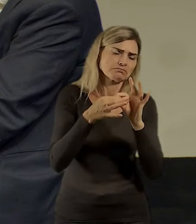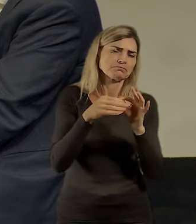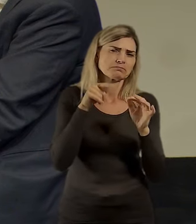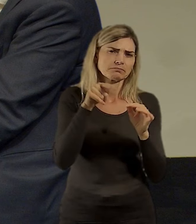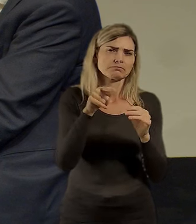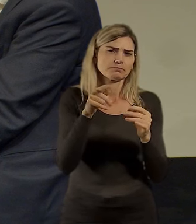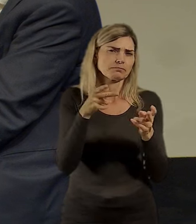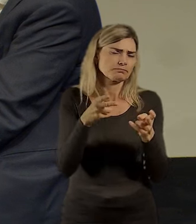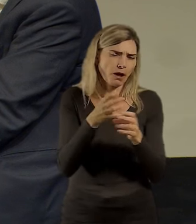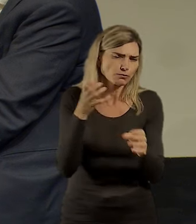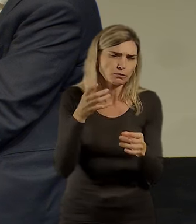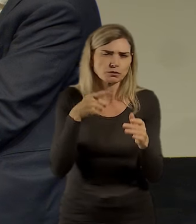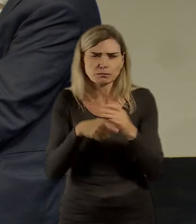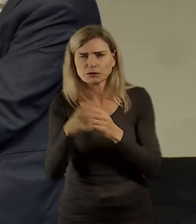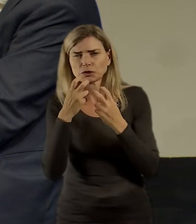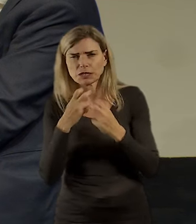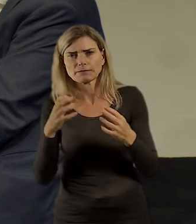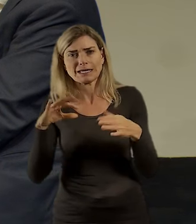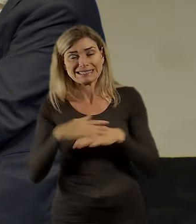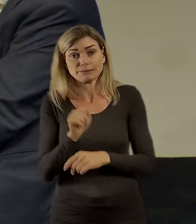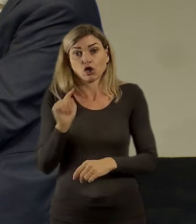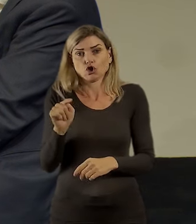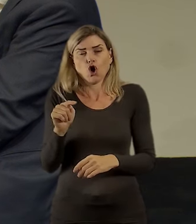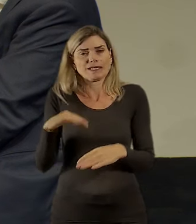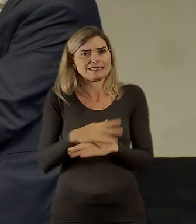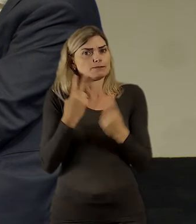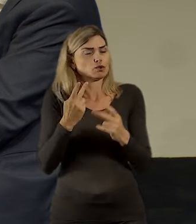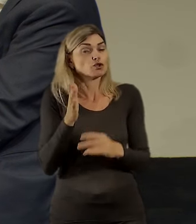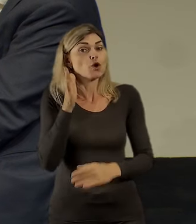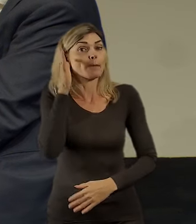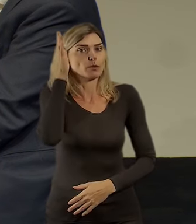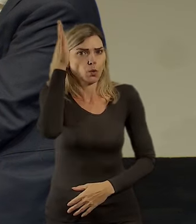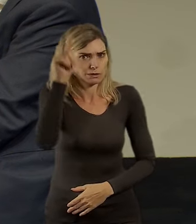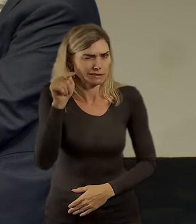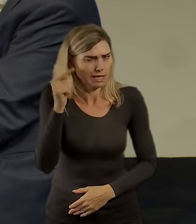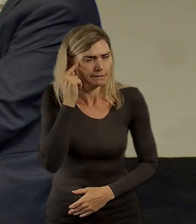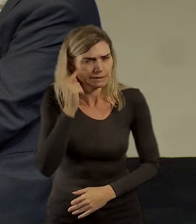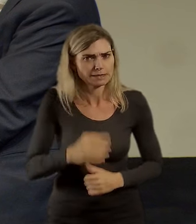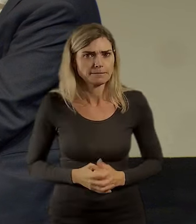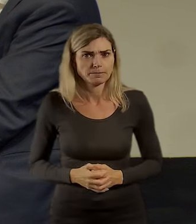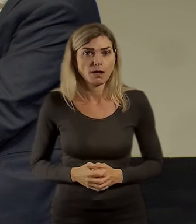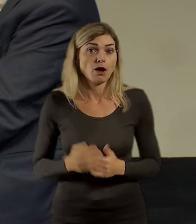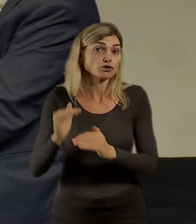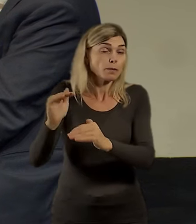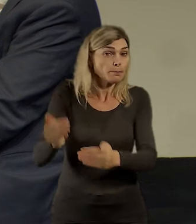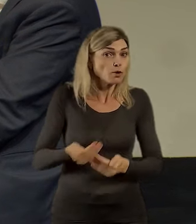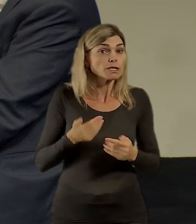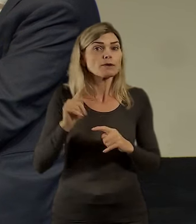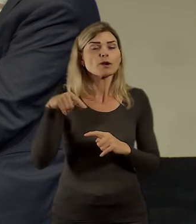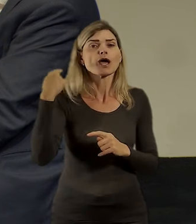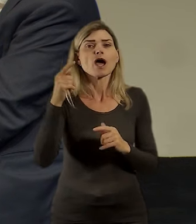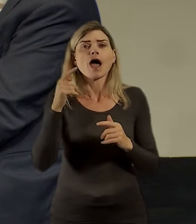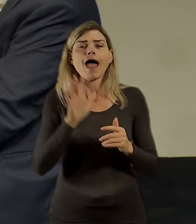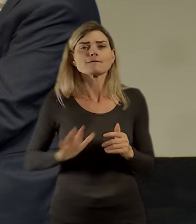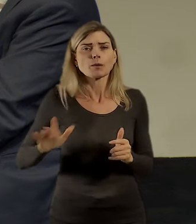je určitý směr do budoucna, kterým se budeme ubírat. Dobře, to je vlastně i pozvánka na Evropský týden Mobility, který